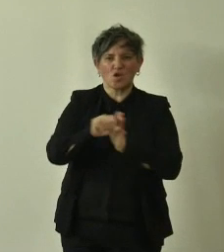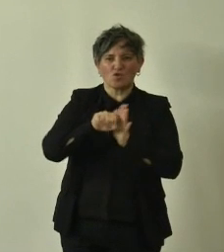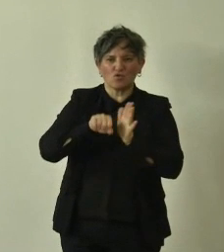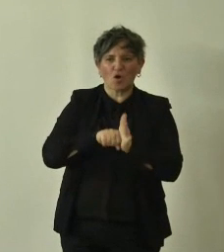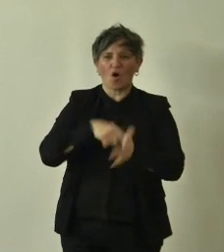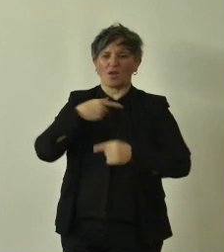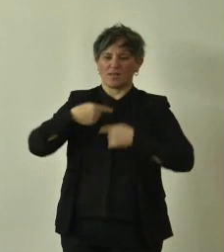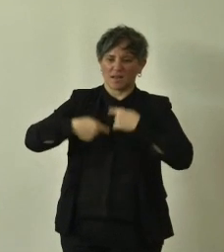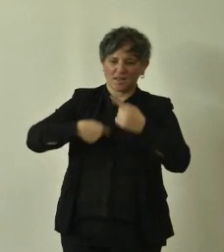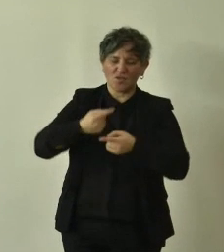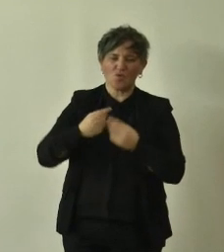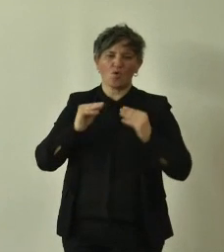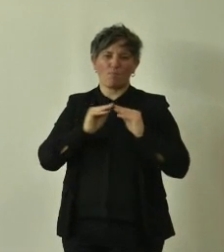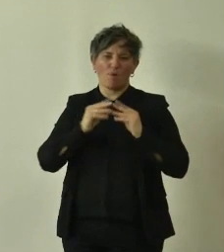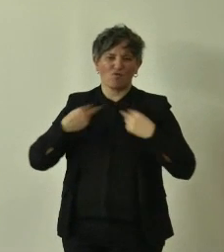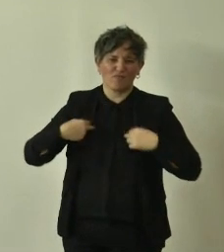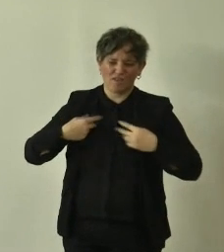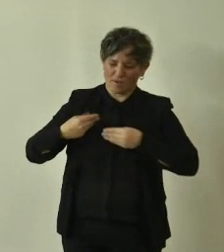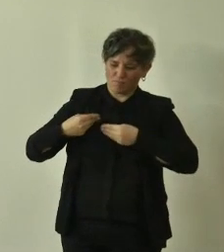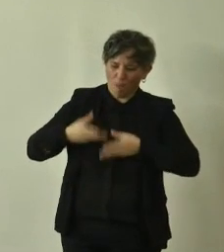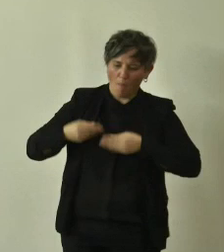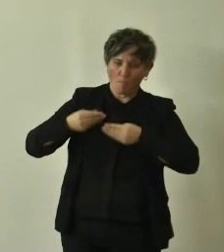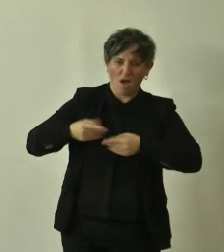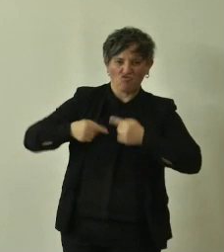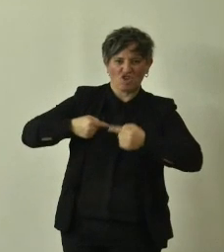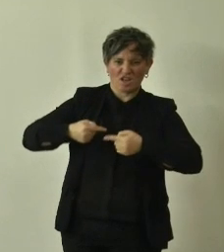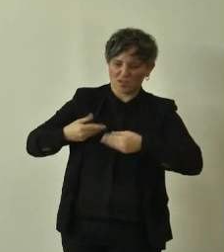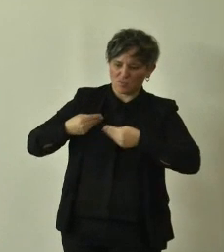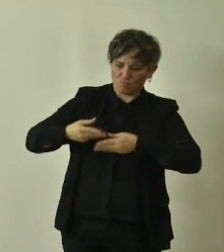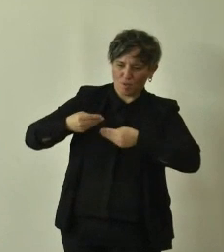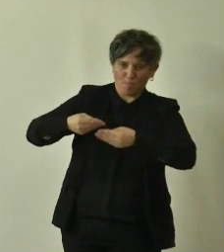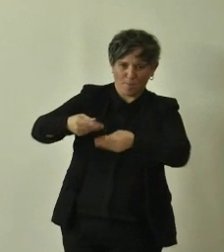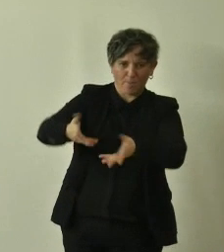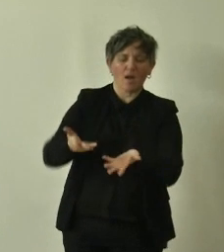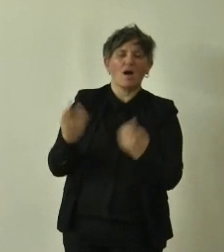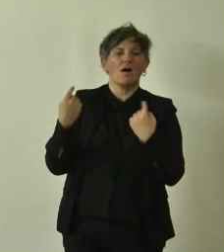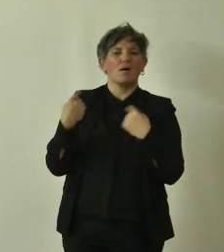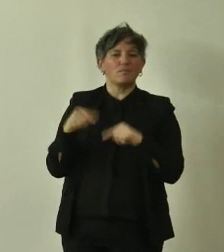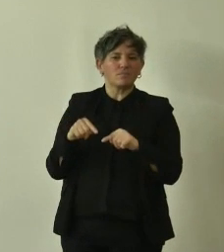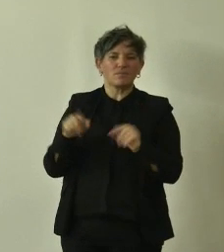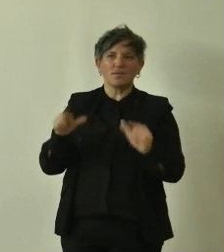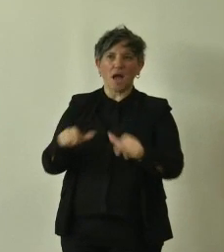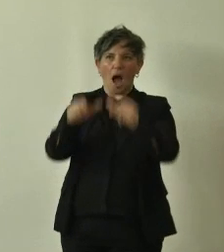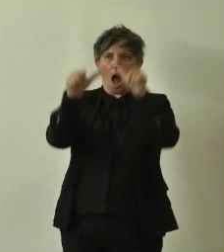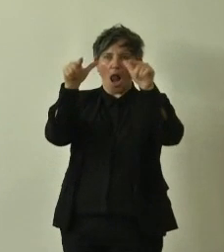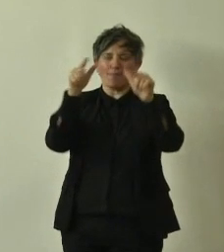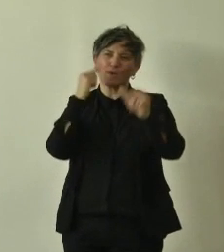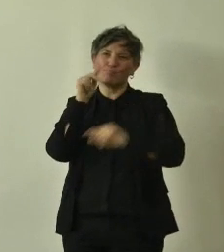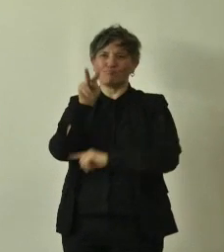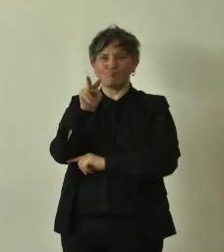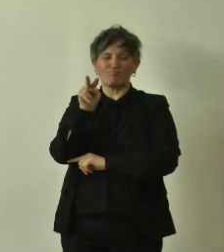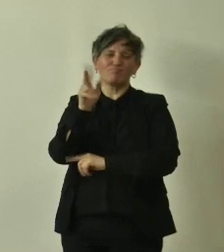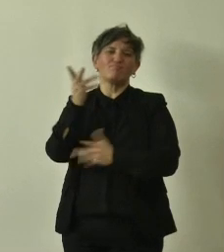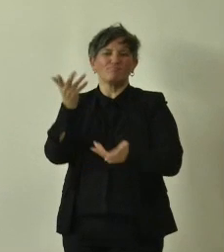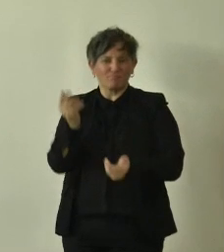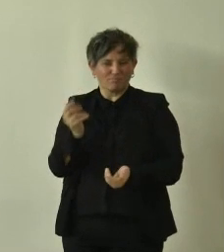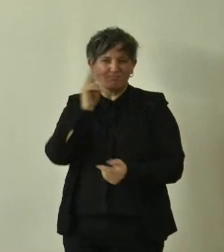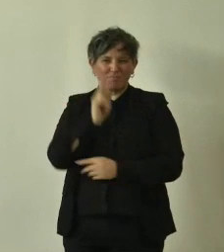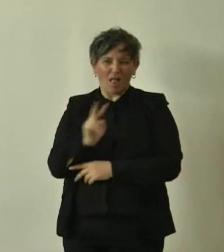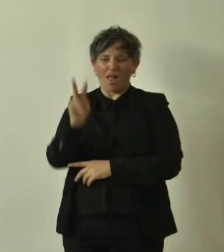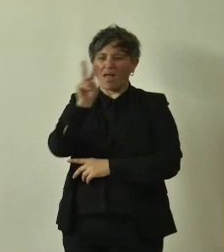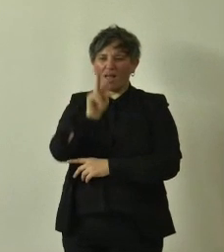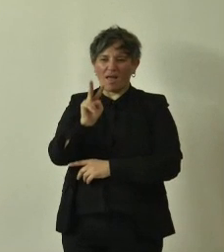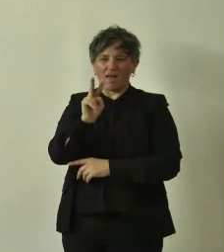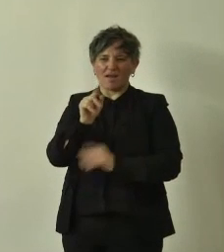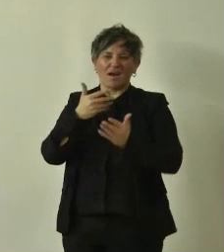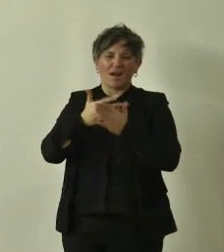modi di vivere da una generazione all'altra e quindi l'albero se lo sappiamo leggere ci racconta del nostro passato